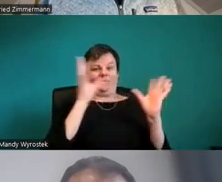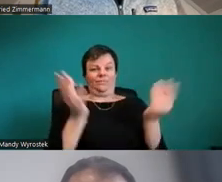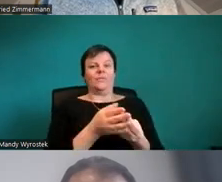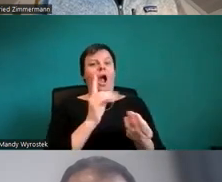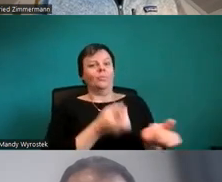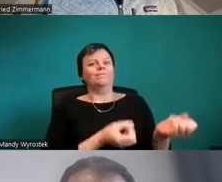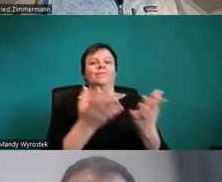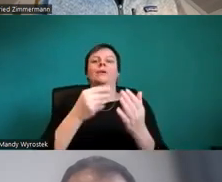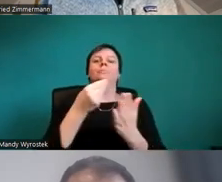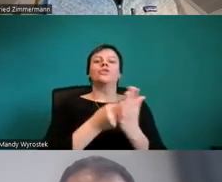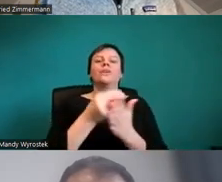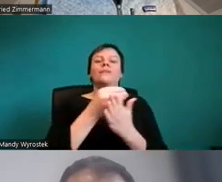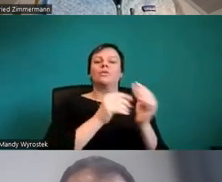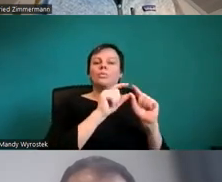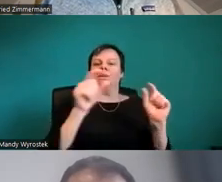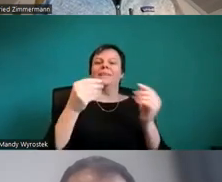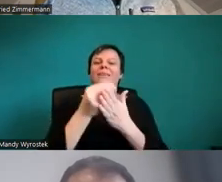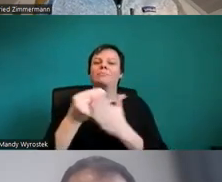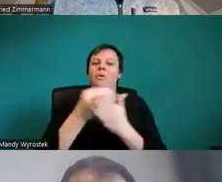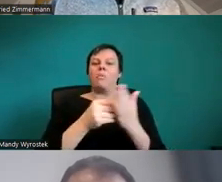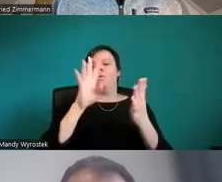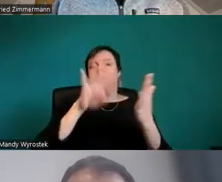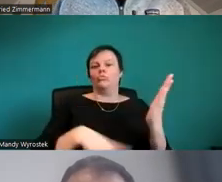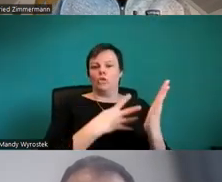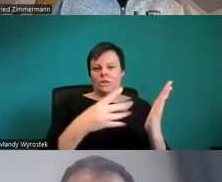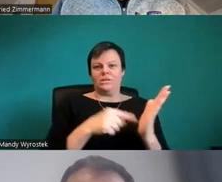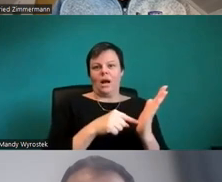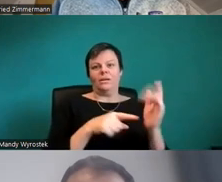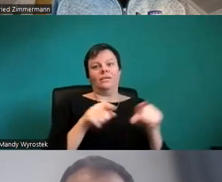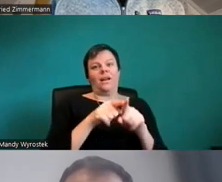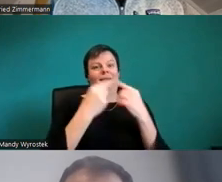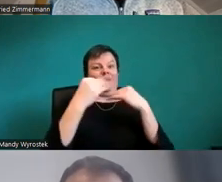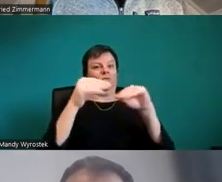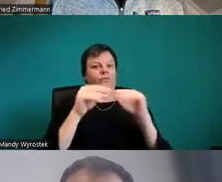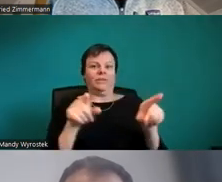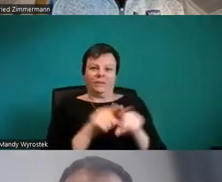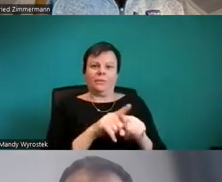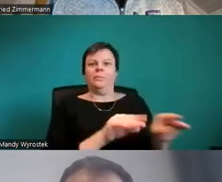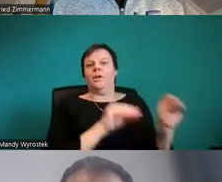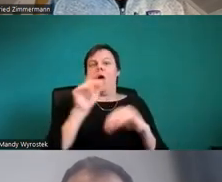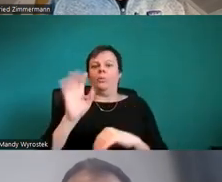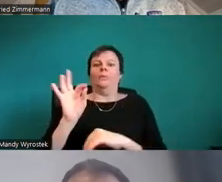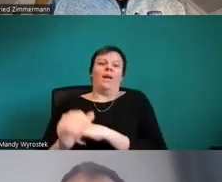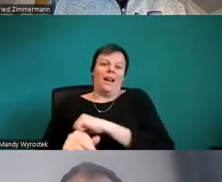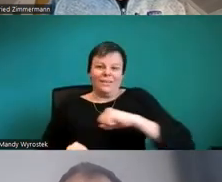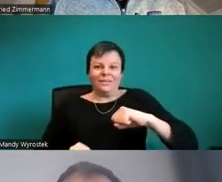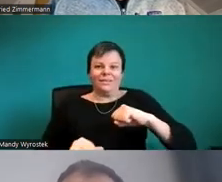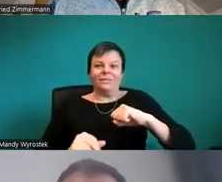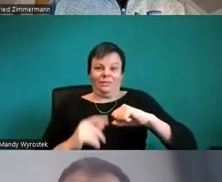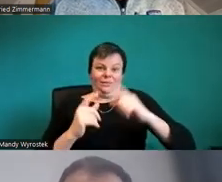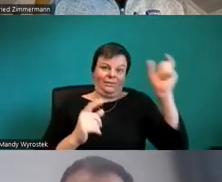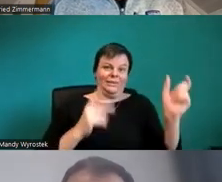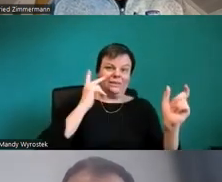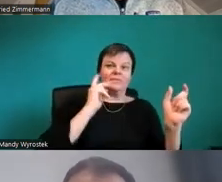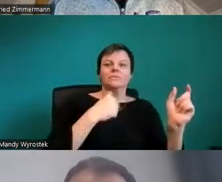Informationen. Gilt übrigens auch für Links. Das habe ich ja letztes Mal bei Word gezeigt. Ein Link darf nicht nur dadurch